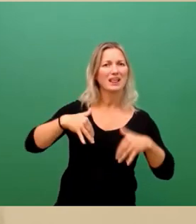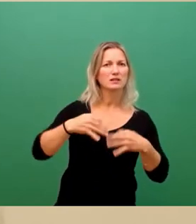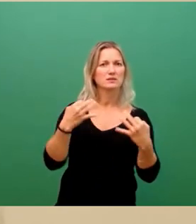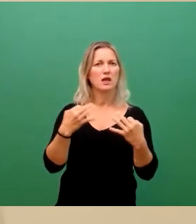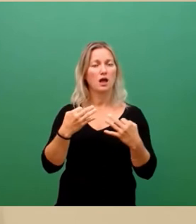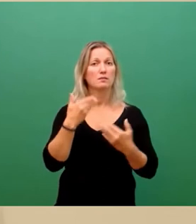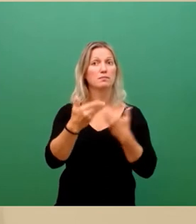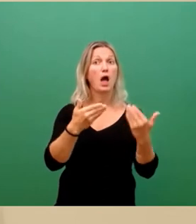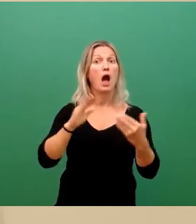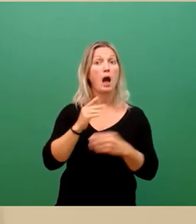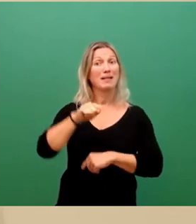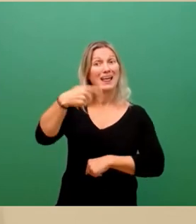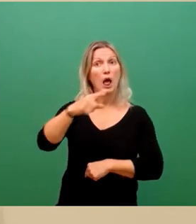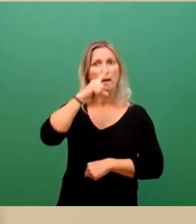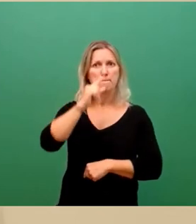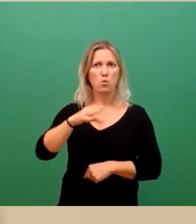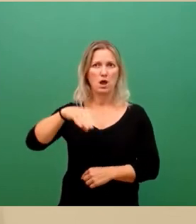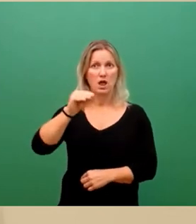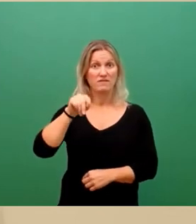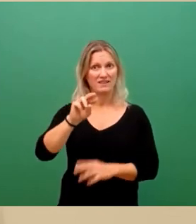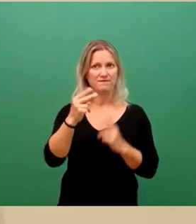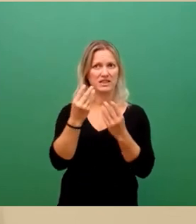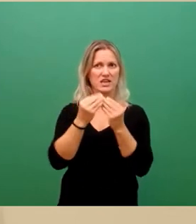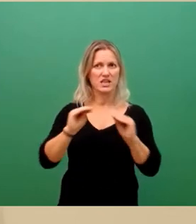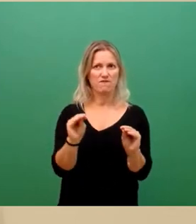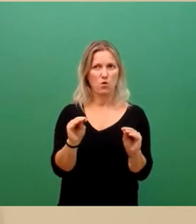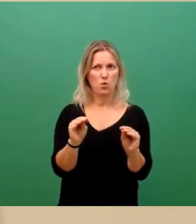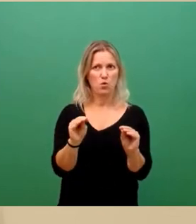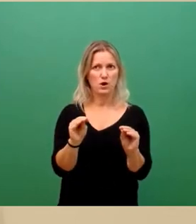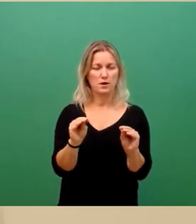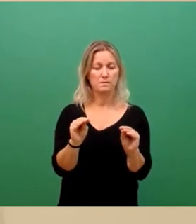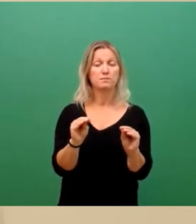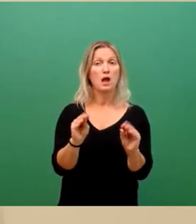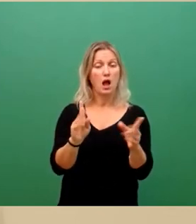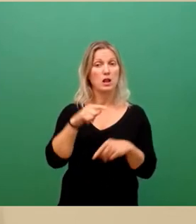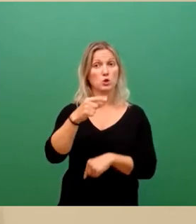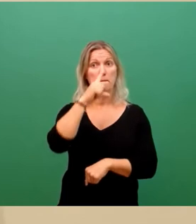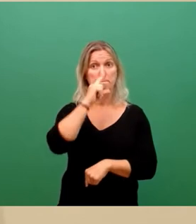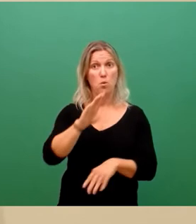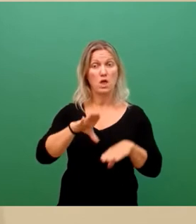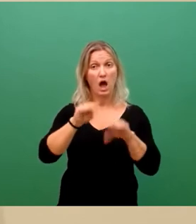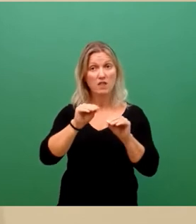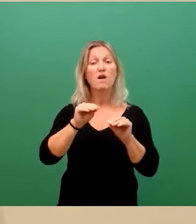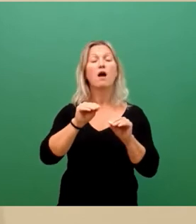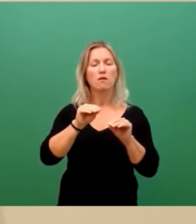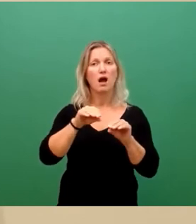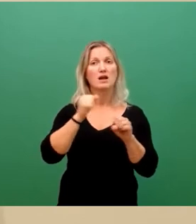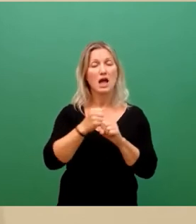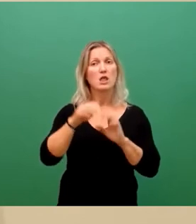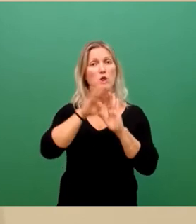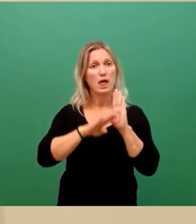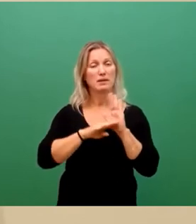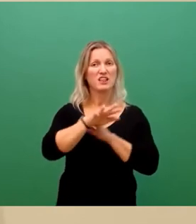Ab kommendem Montag, und das ist, glaube ich, ganz wichtig, schon mal zu wissen, werden nunmehr auch die Viertel- und Dreivierteltermine ebenfalls